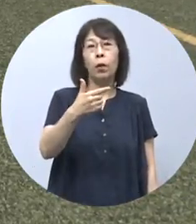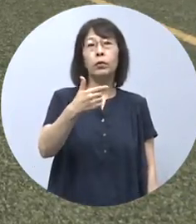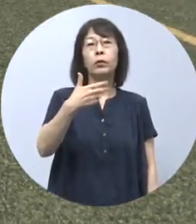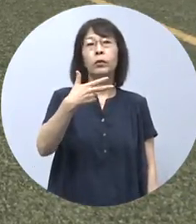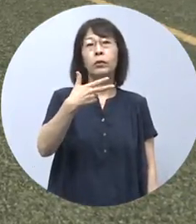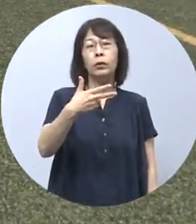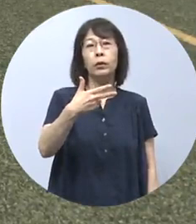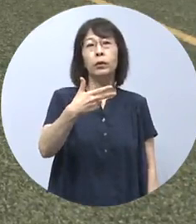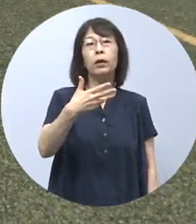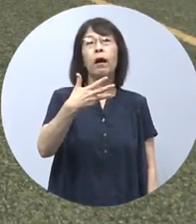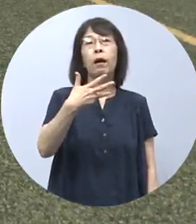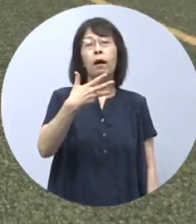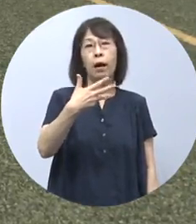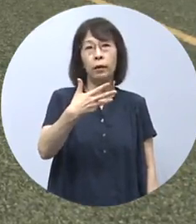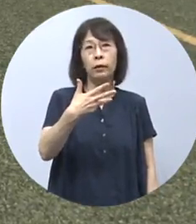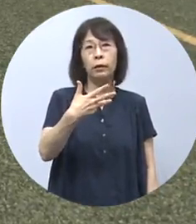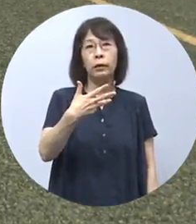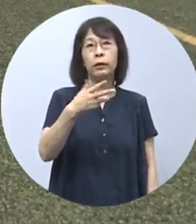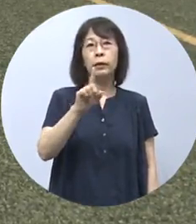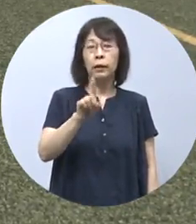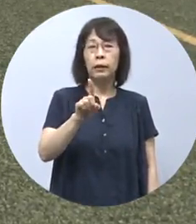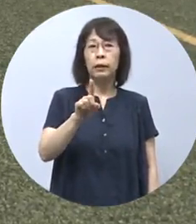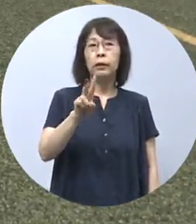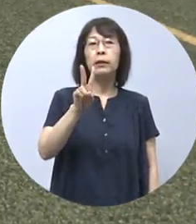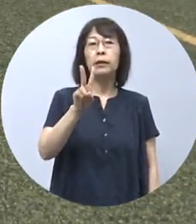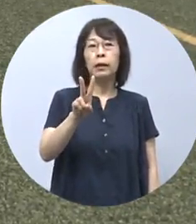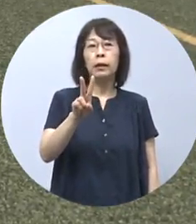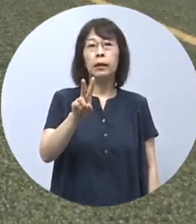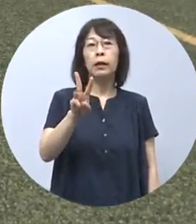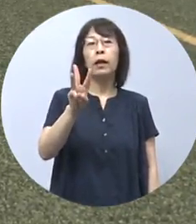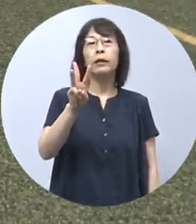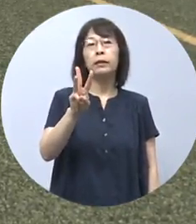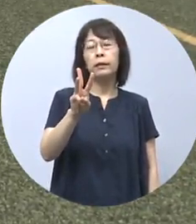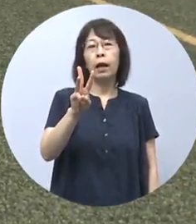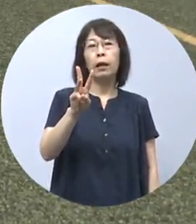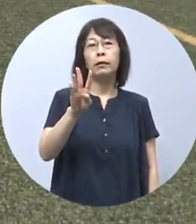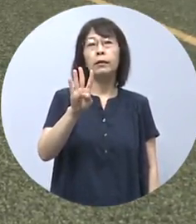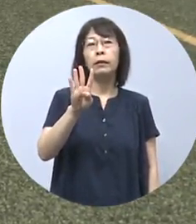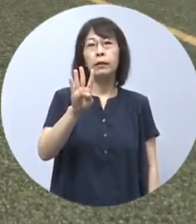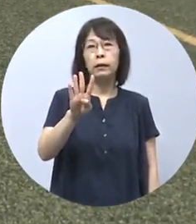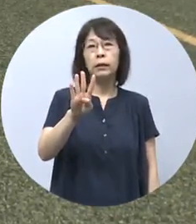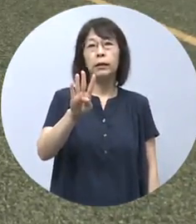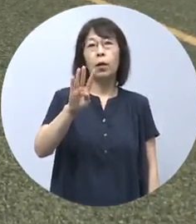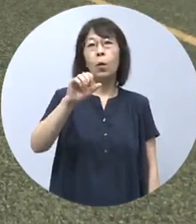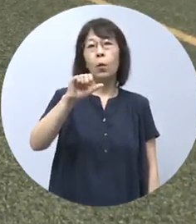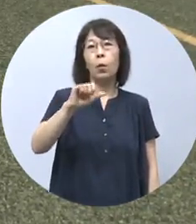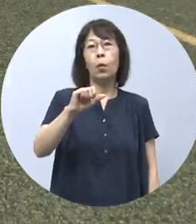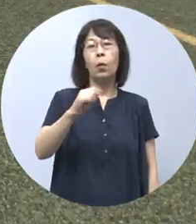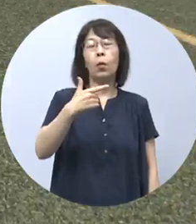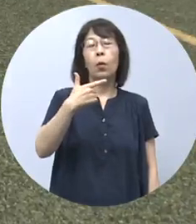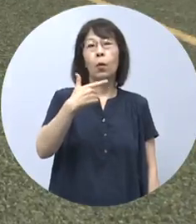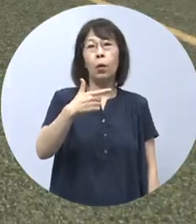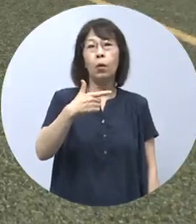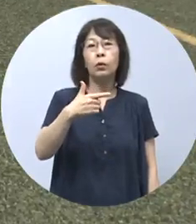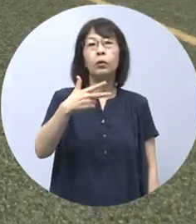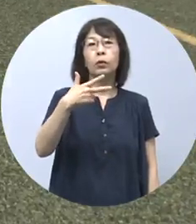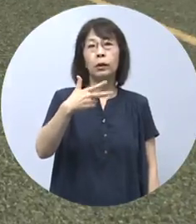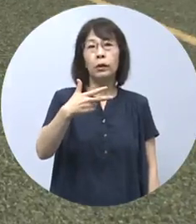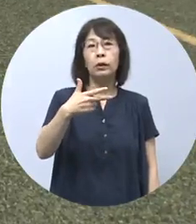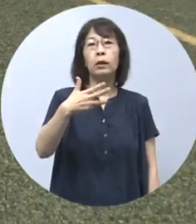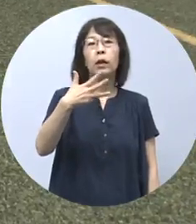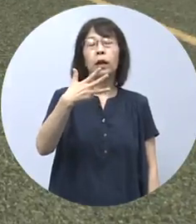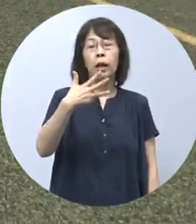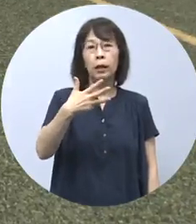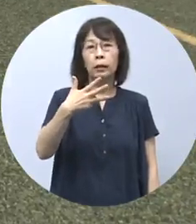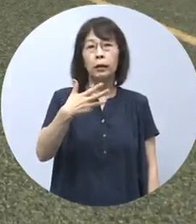67123456